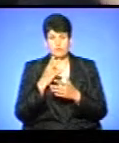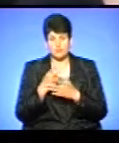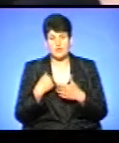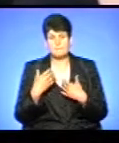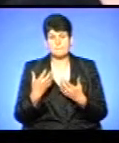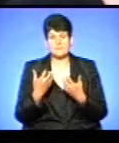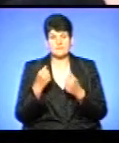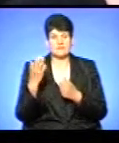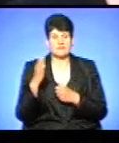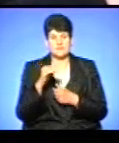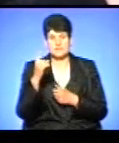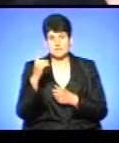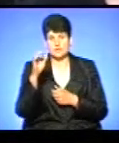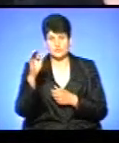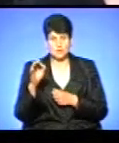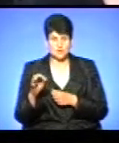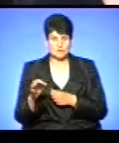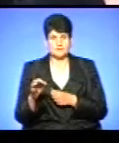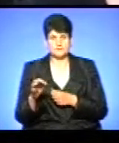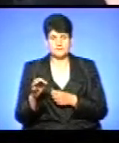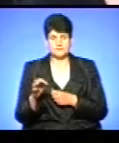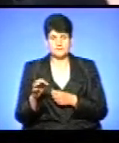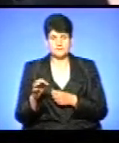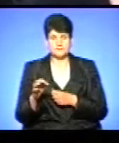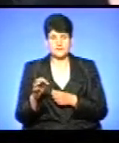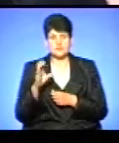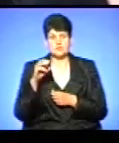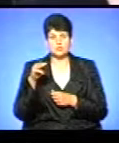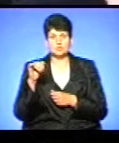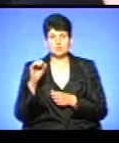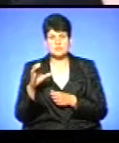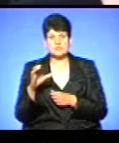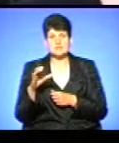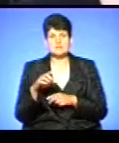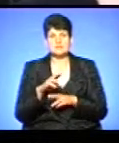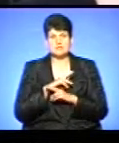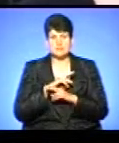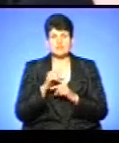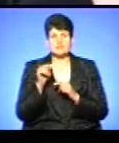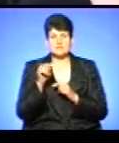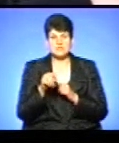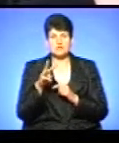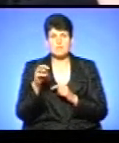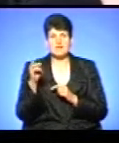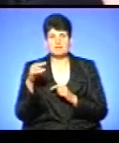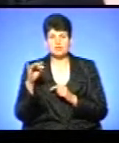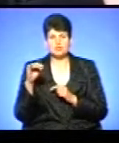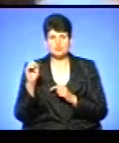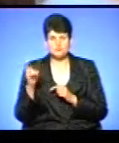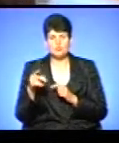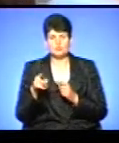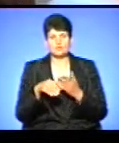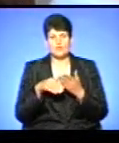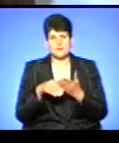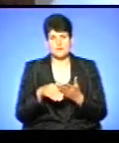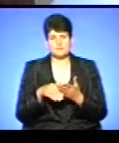підтримую на всі 100%, що Стус загинув через те, що Медведчук так допомагав йому, коли було адвокатом.